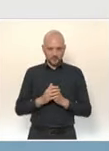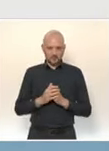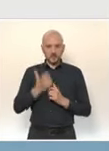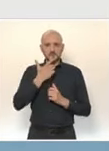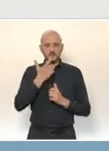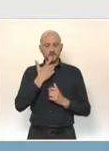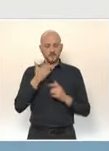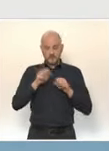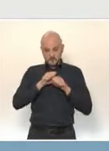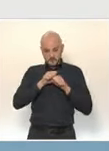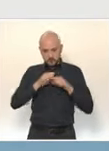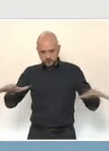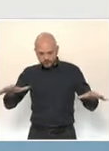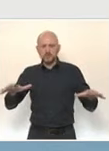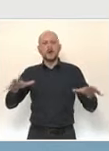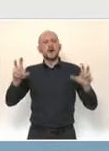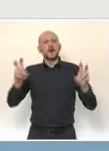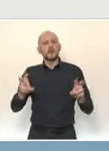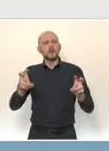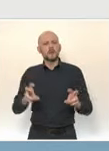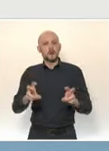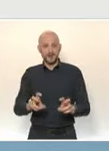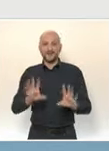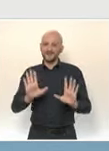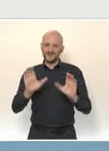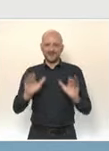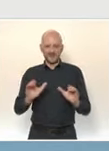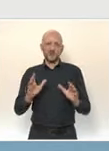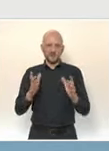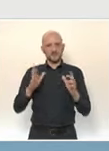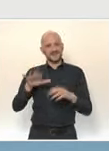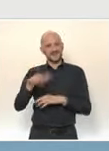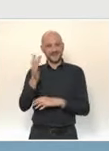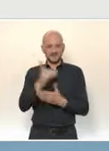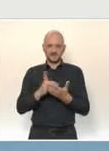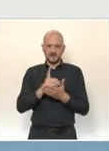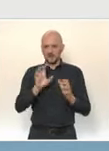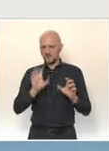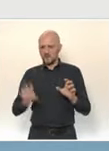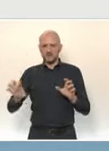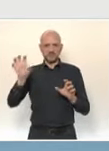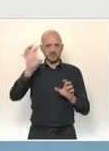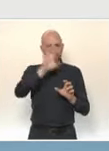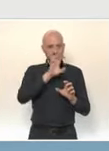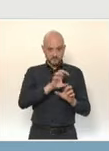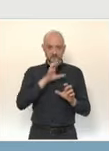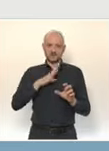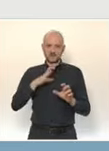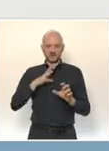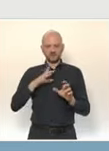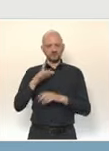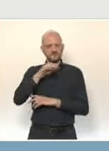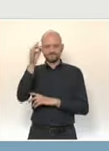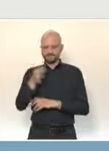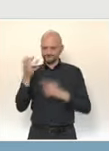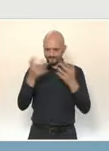très large partie du pays. 15 départements ont un taux d'incidence encore supérieur à 400 pour 100 000 habitants et 30